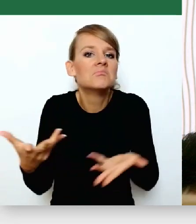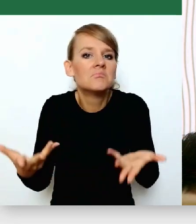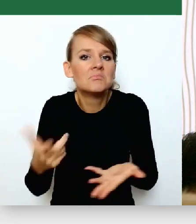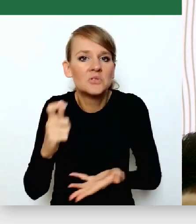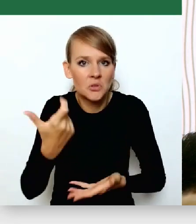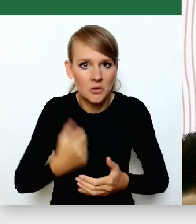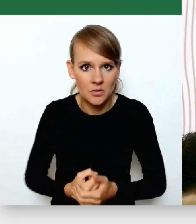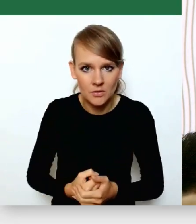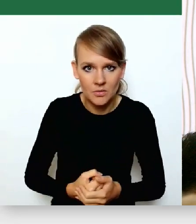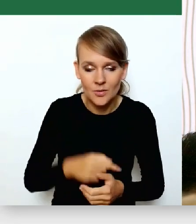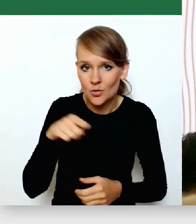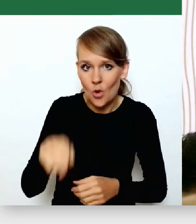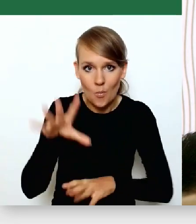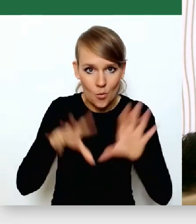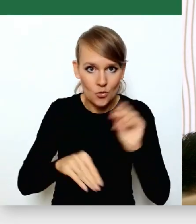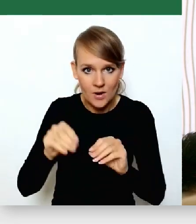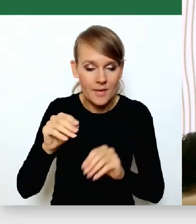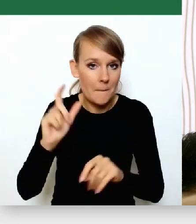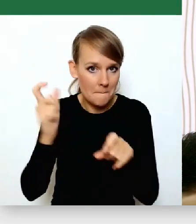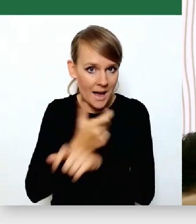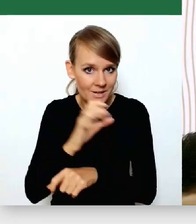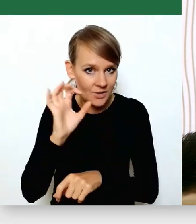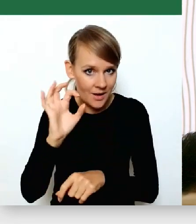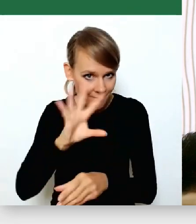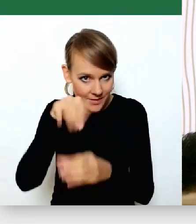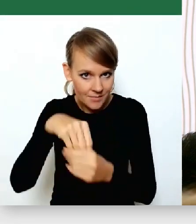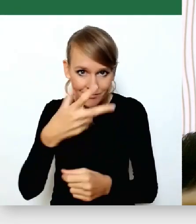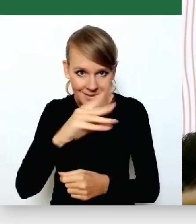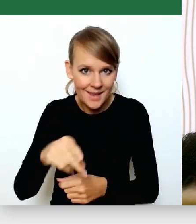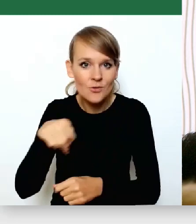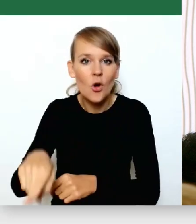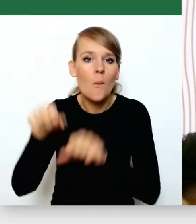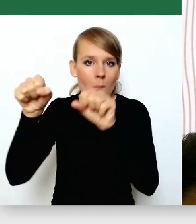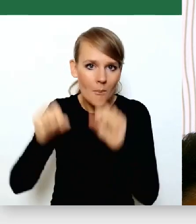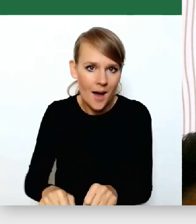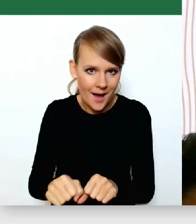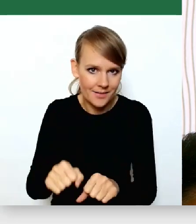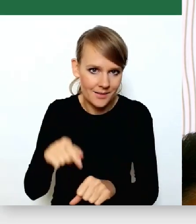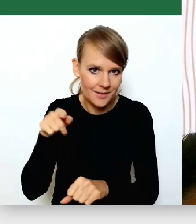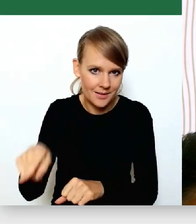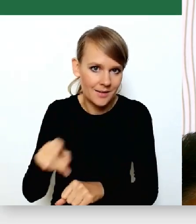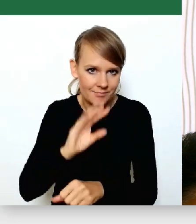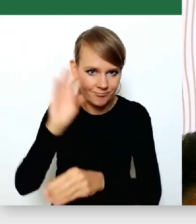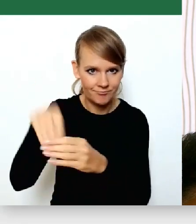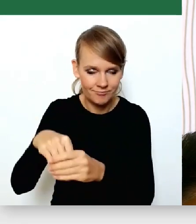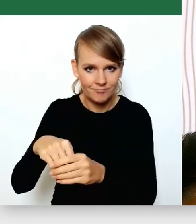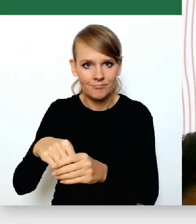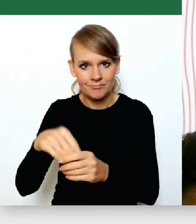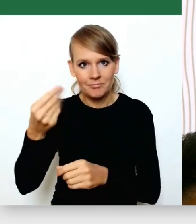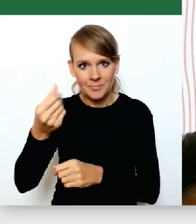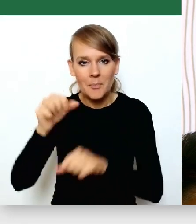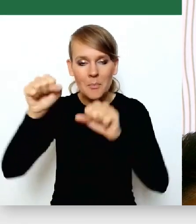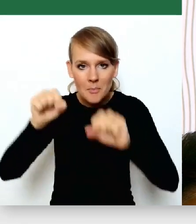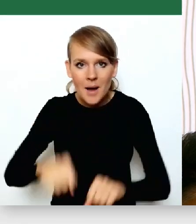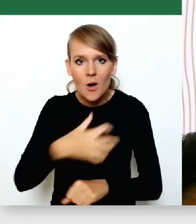nie jest pieniądz z budżetu państwa. To jest pieniądz bankowy. Państwa pieniądz bankowy w Banku Gospodarstwa Krajowego.